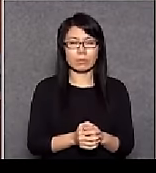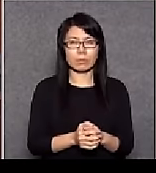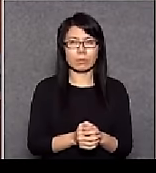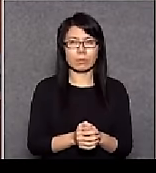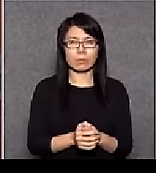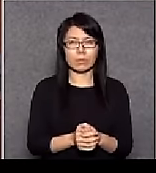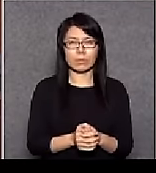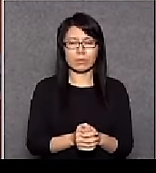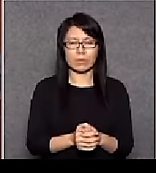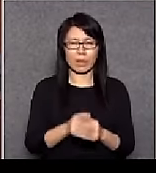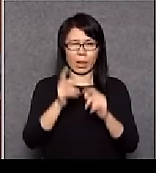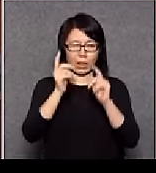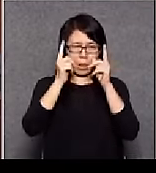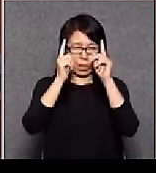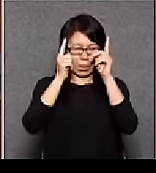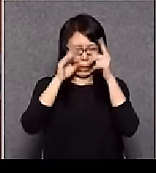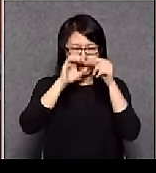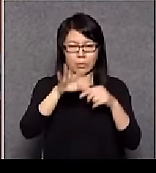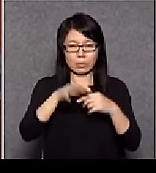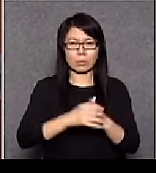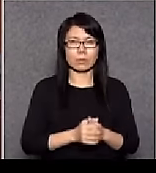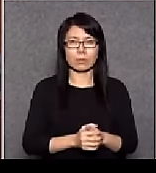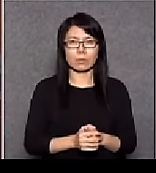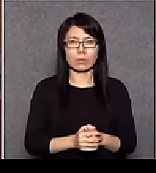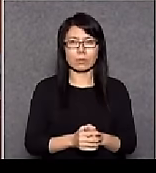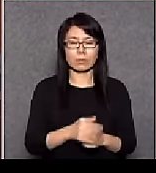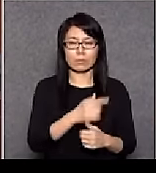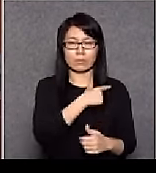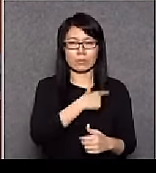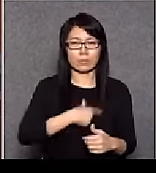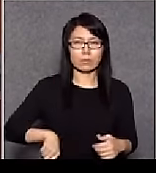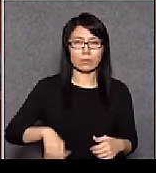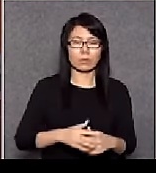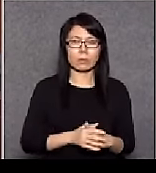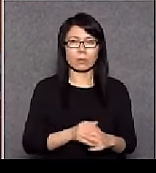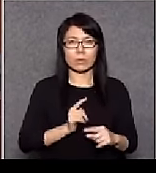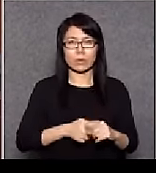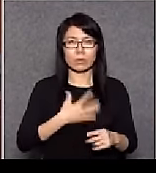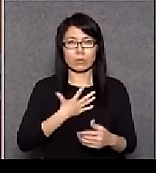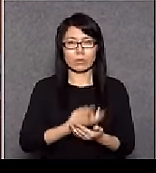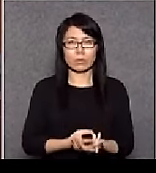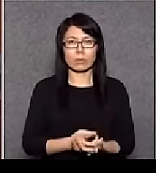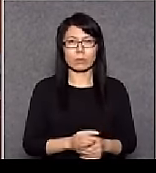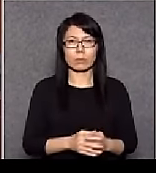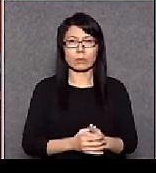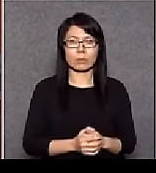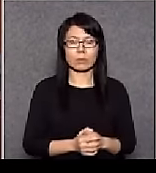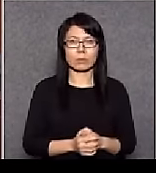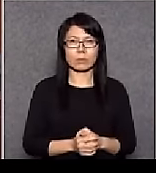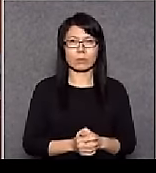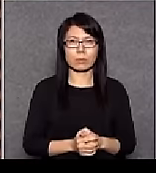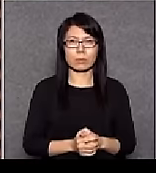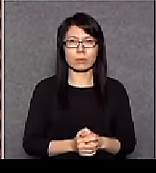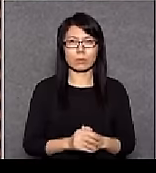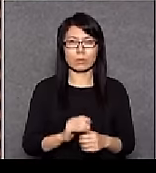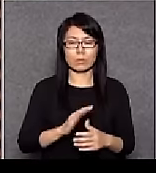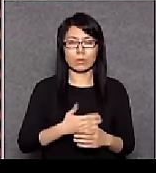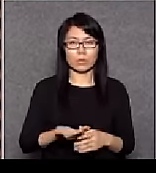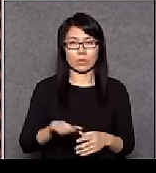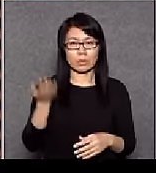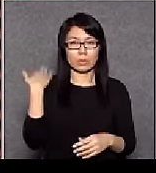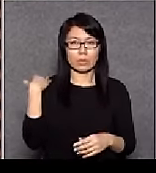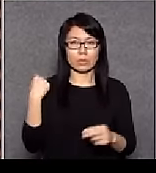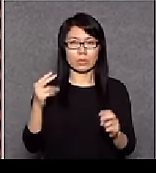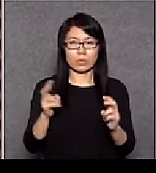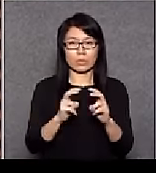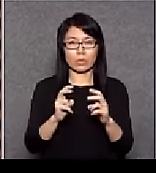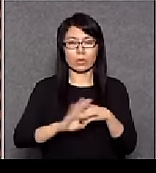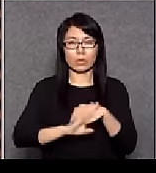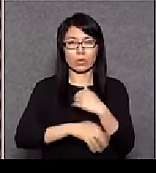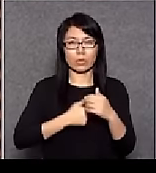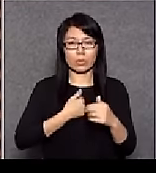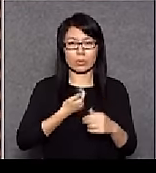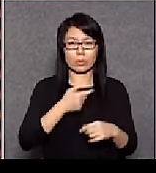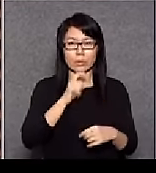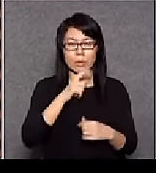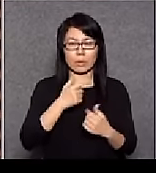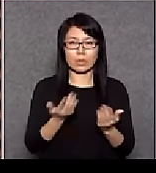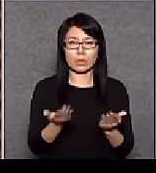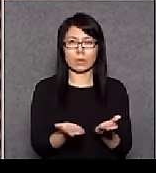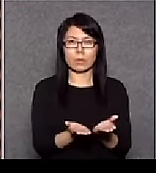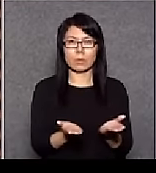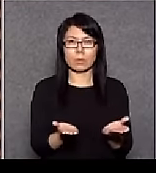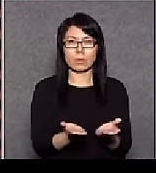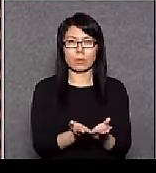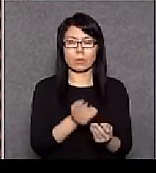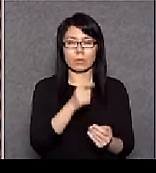口痴黃的議員其實我們都要小心因為我過去所認識的律師是要講證據的